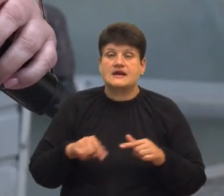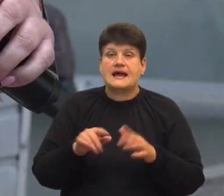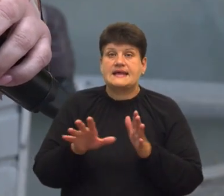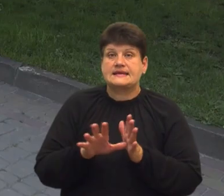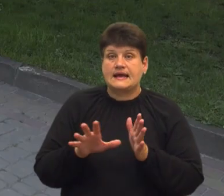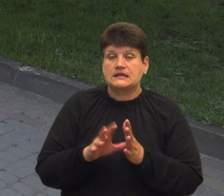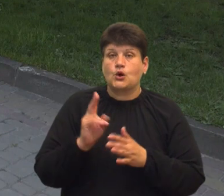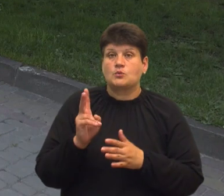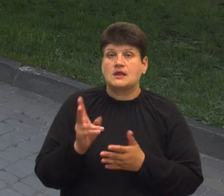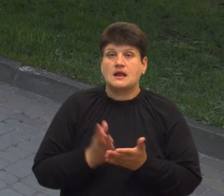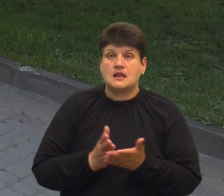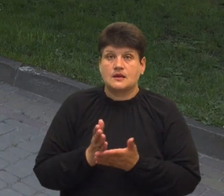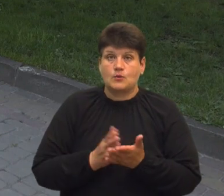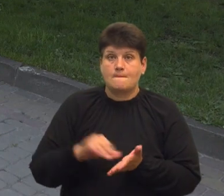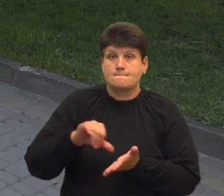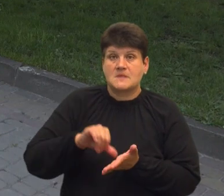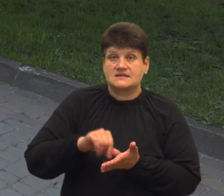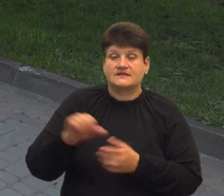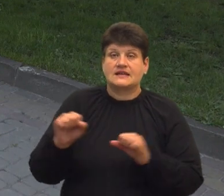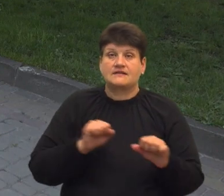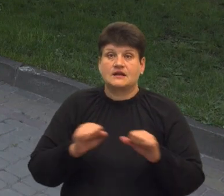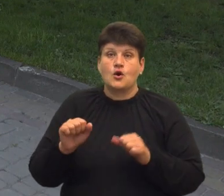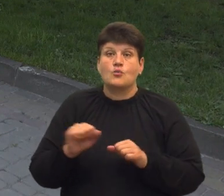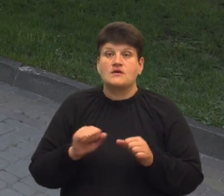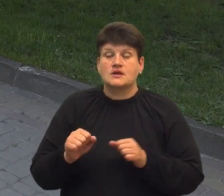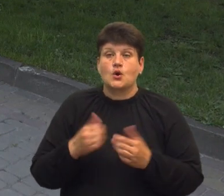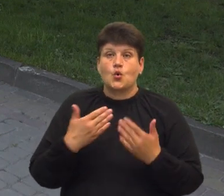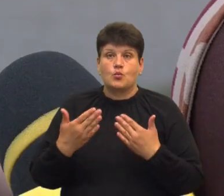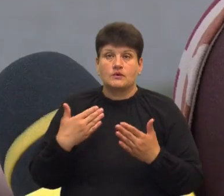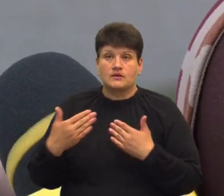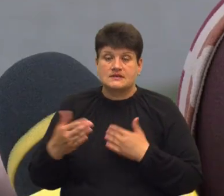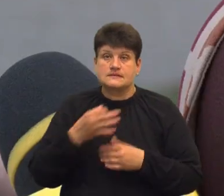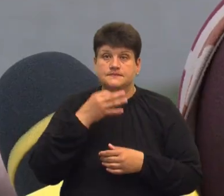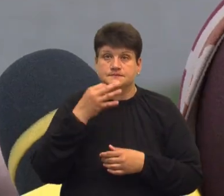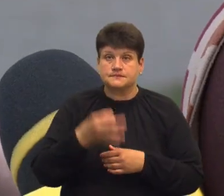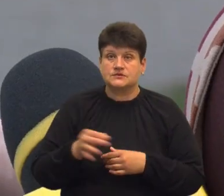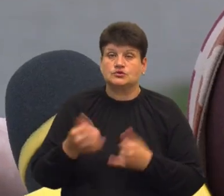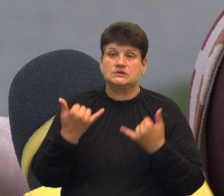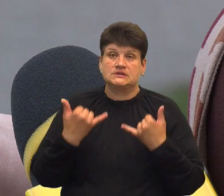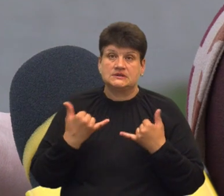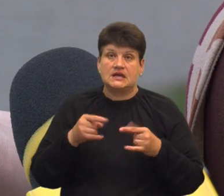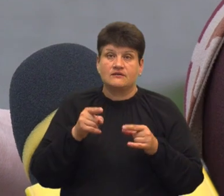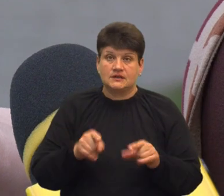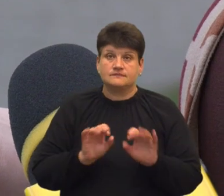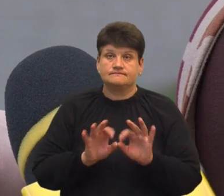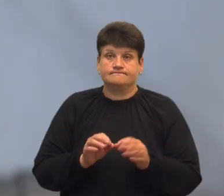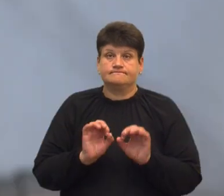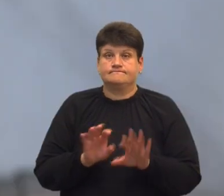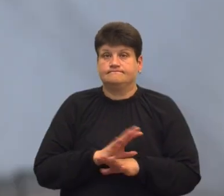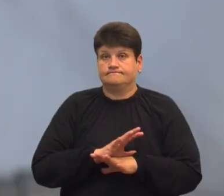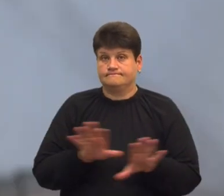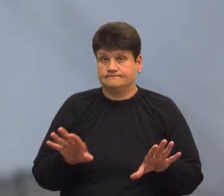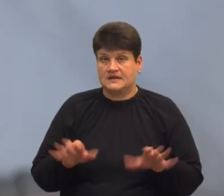комунальних послуг. Представник керівника управління комунікації Богдан Чуб повідомив, наразі вони від коментарів утримуються.